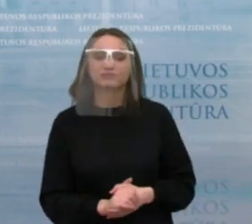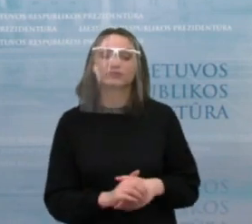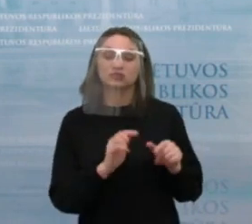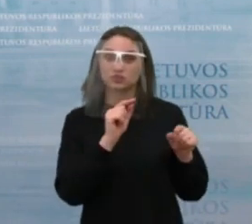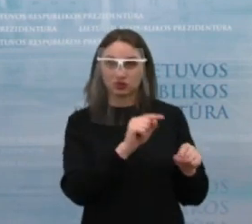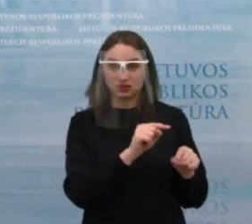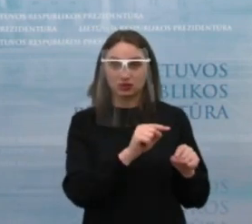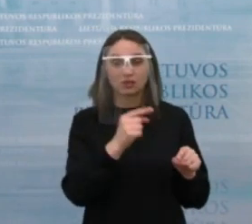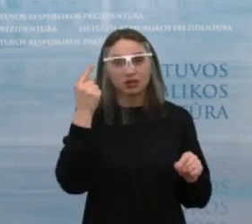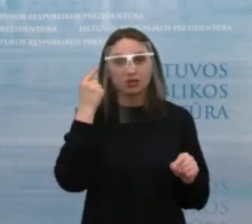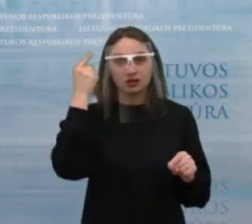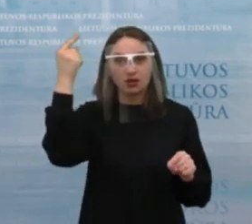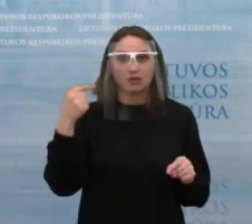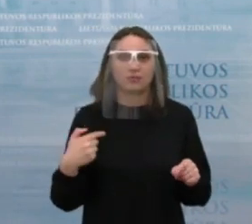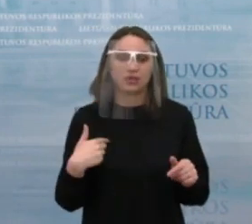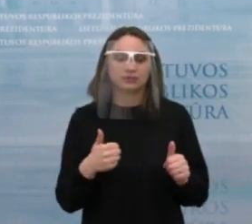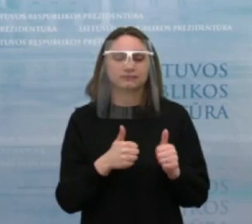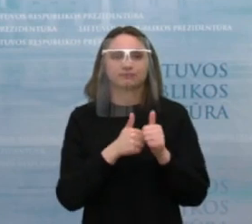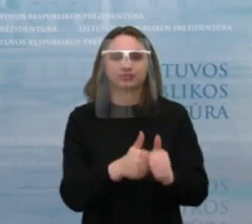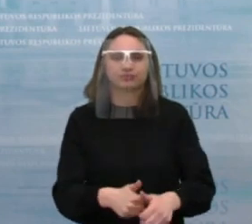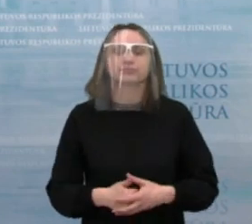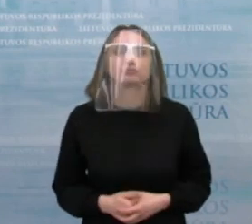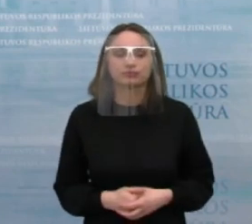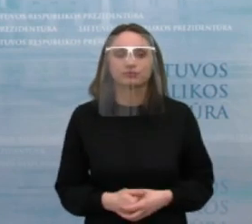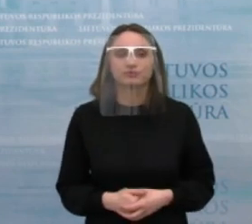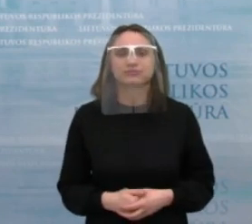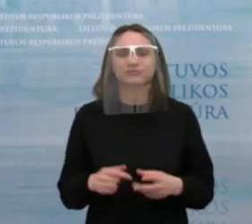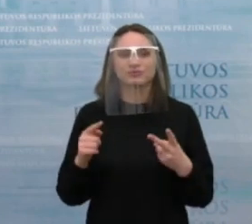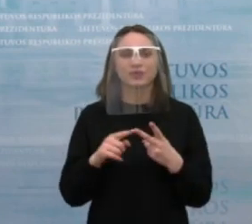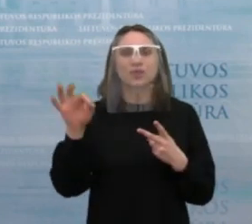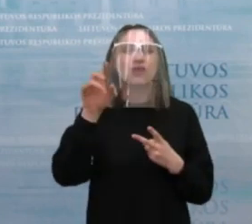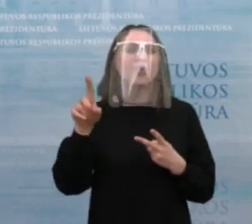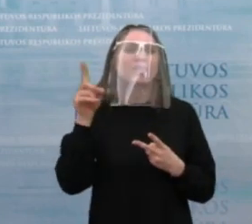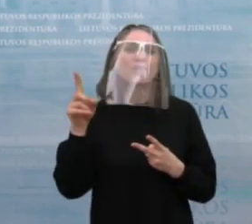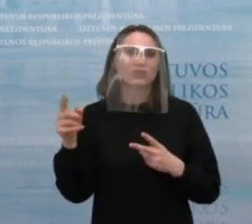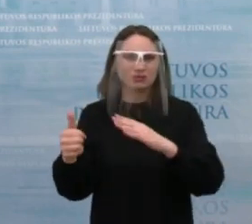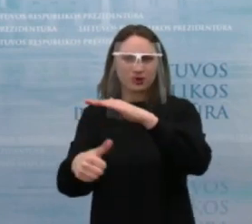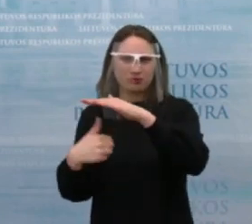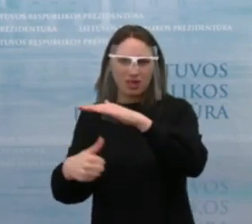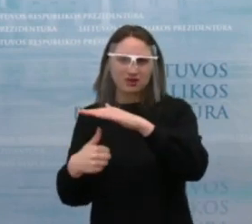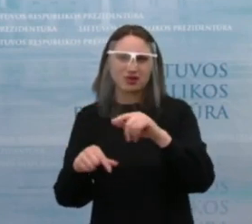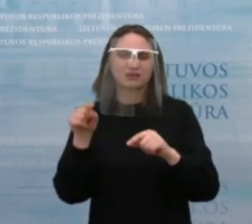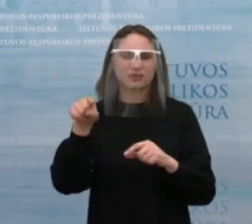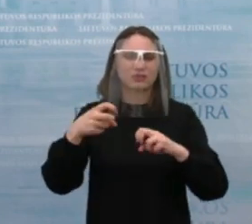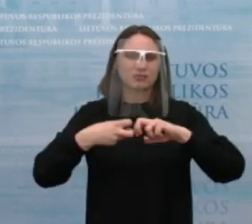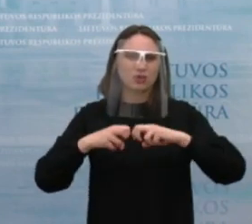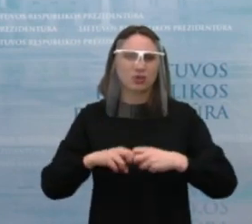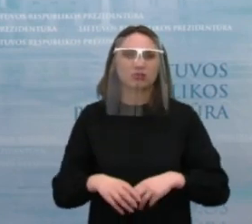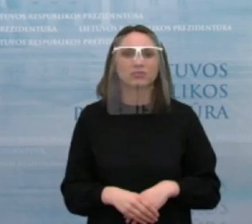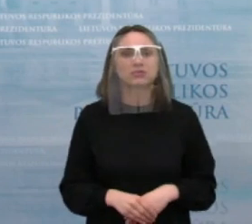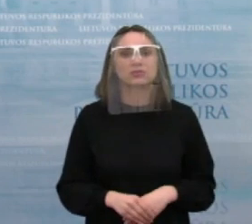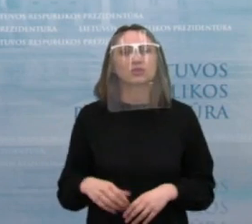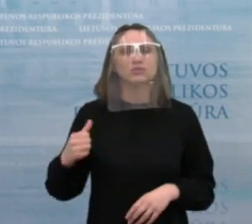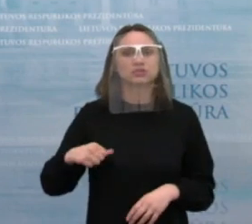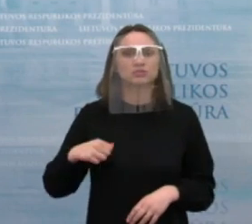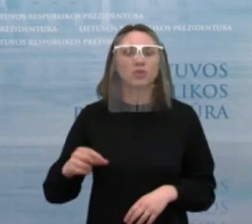šitos iniciatyvos mes ir imamės. O kalbant apie jaunimo nedarbo, man atrodo, čia yra labai svarbu suprasti, kad jauni žmonės